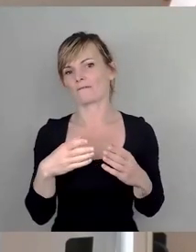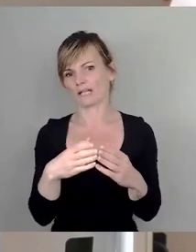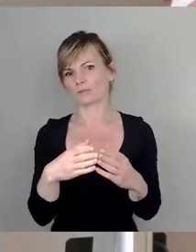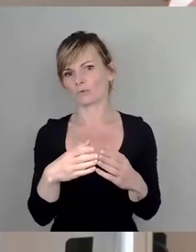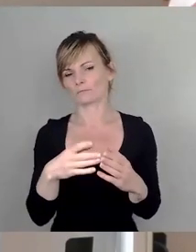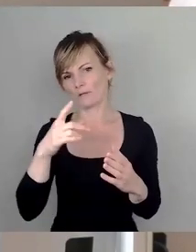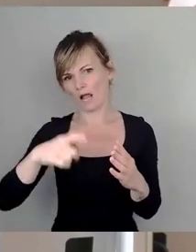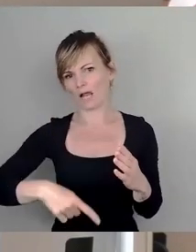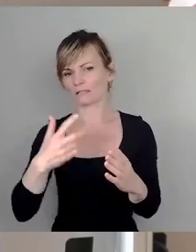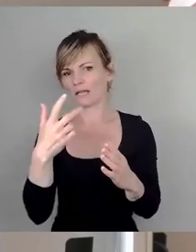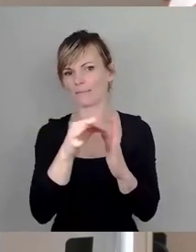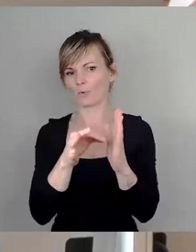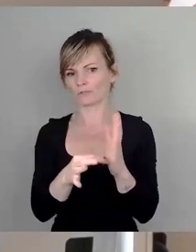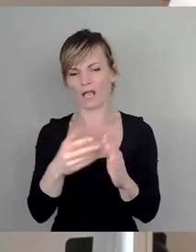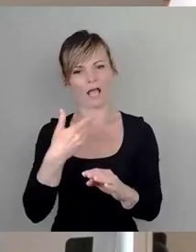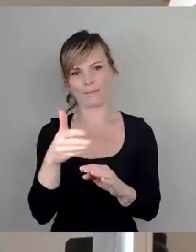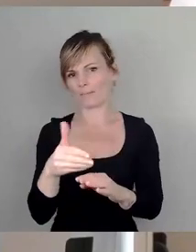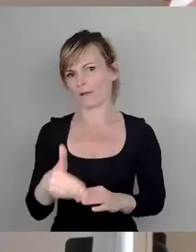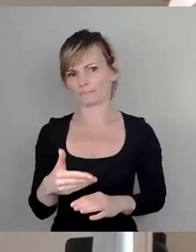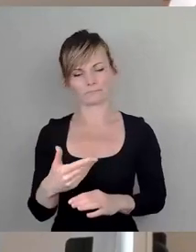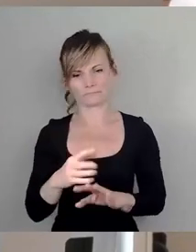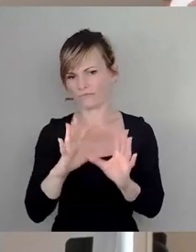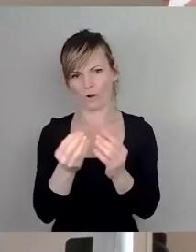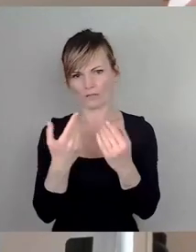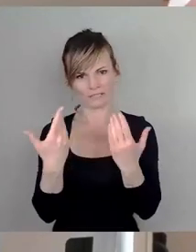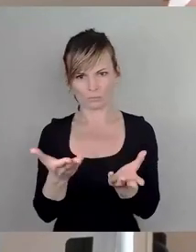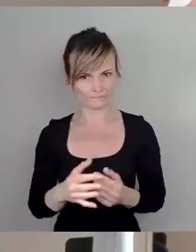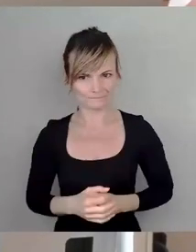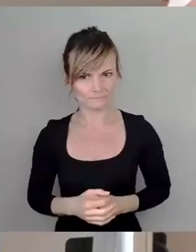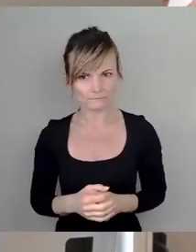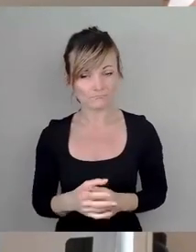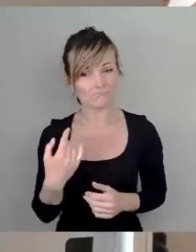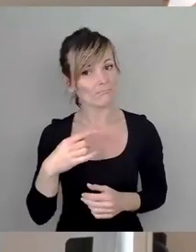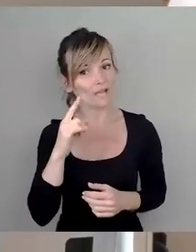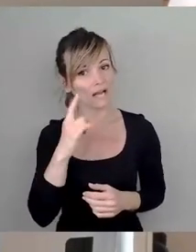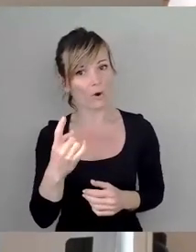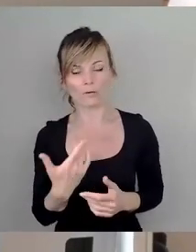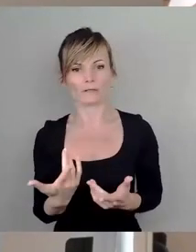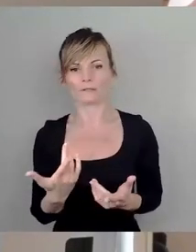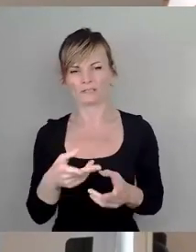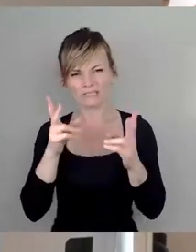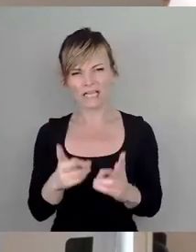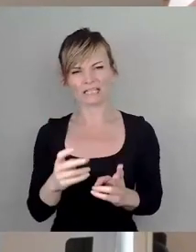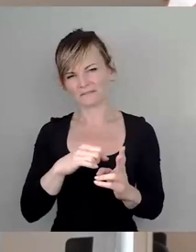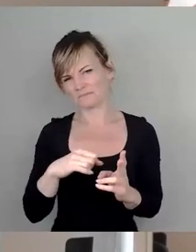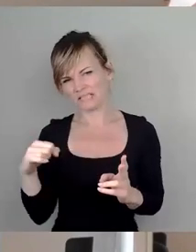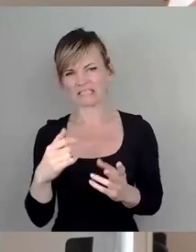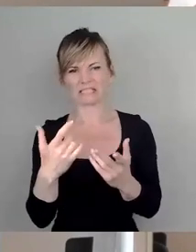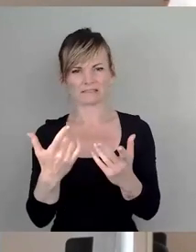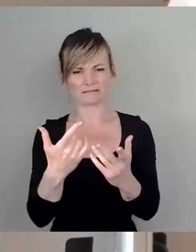ablehnen. Ich glaube, eine rechtswidrige, flächendeckende Überwachung, die hier gefordert wird,